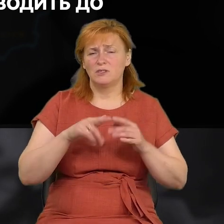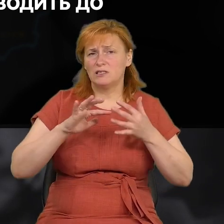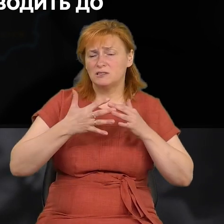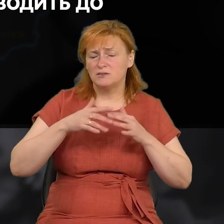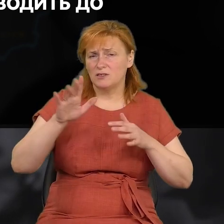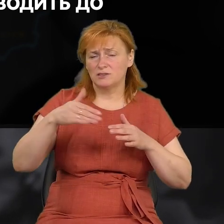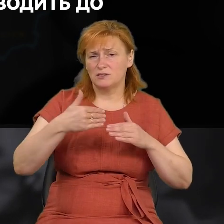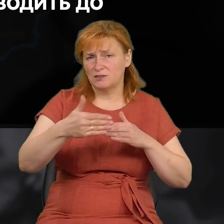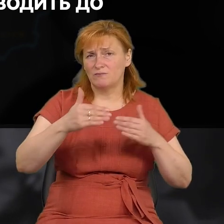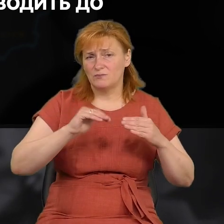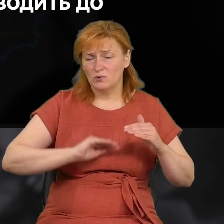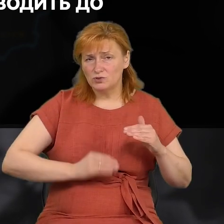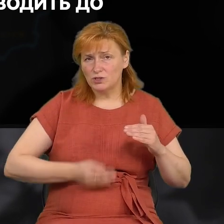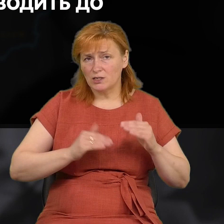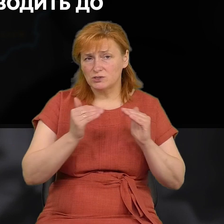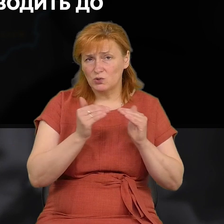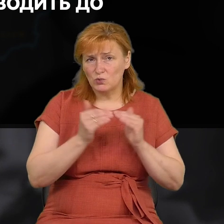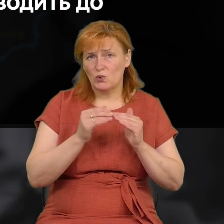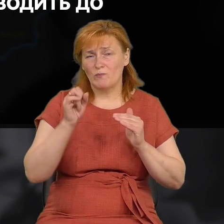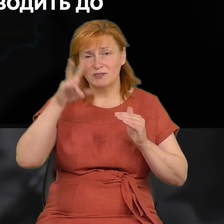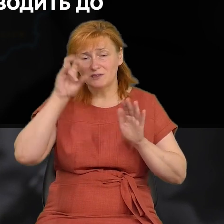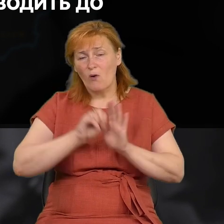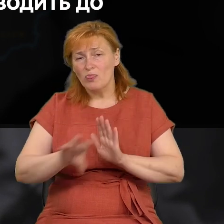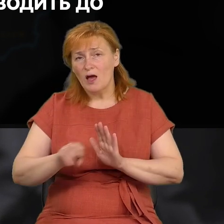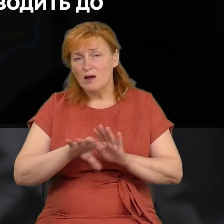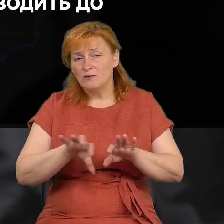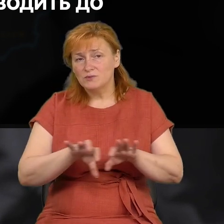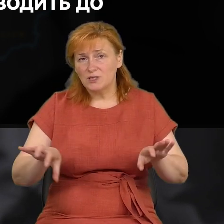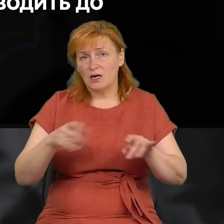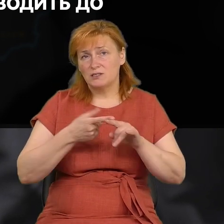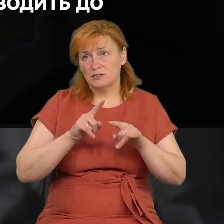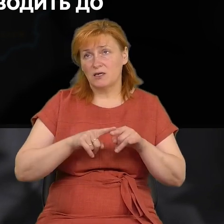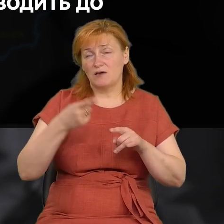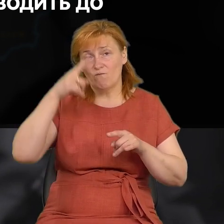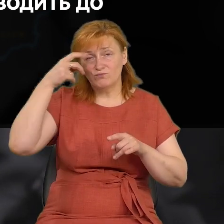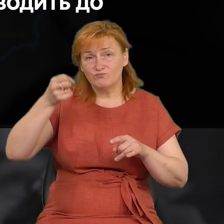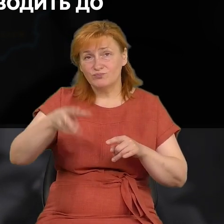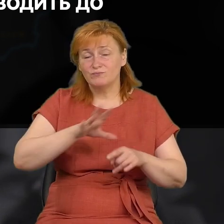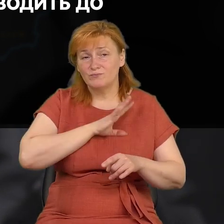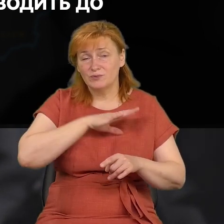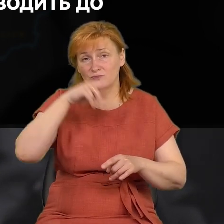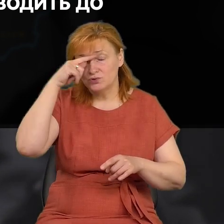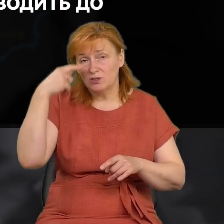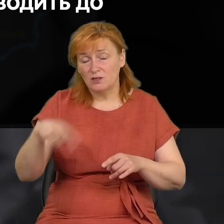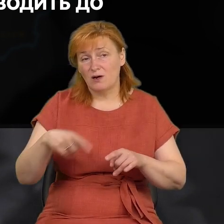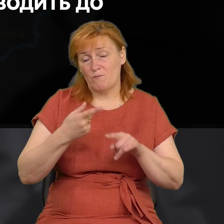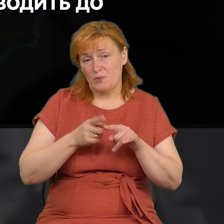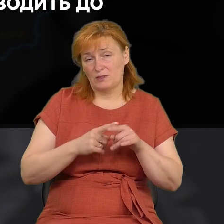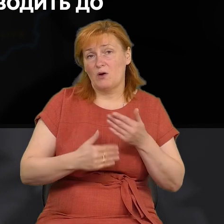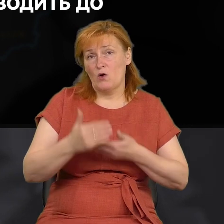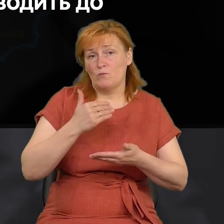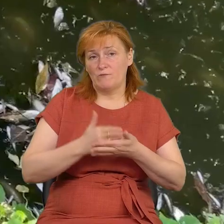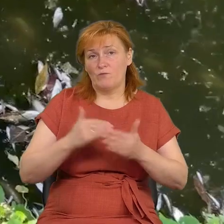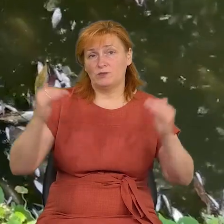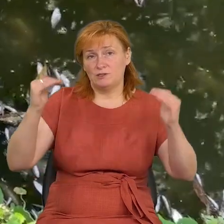від зливової каналізації. І на фоні такого температурного режиму дійсно це призводить до зменшення рівня